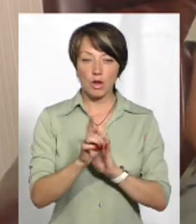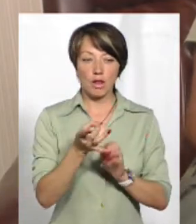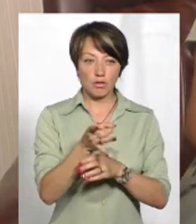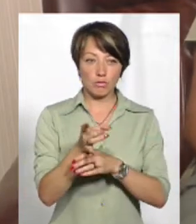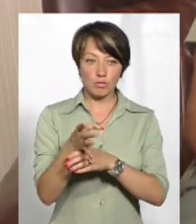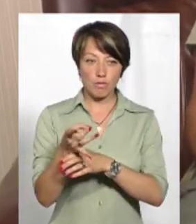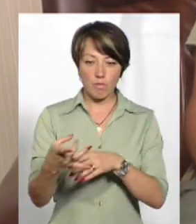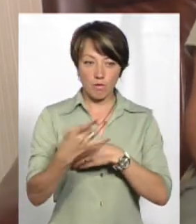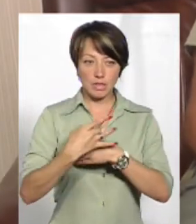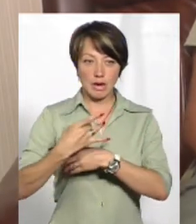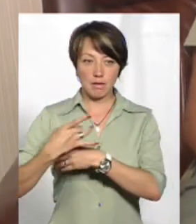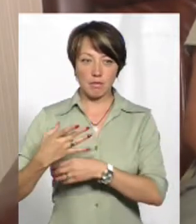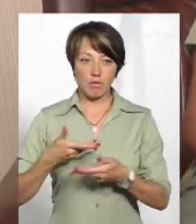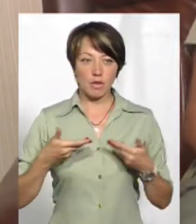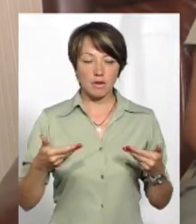упор лупити,